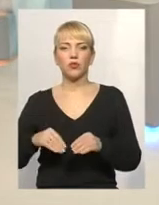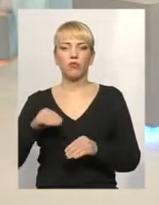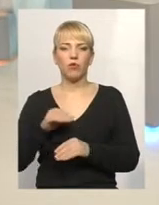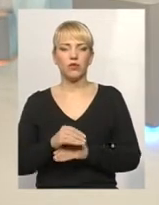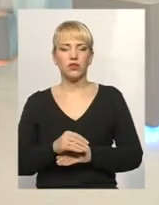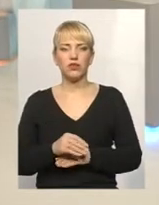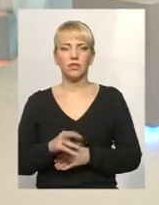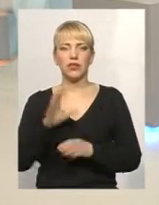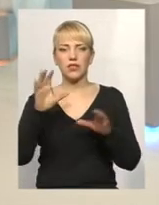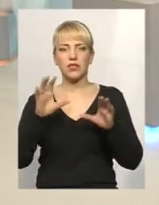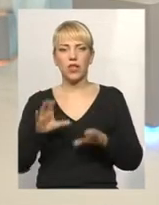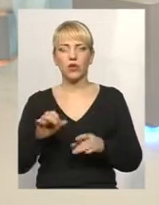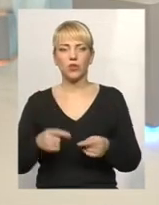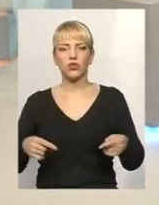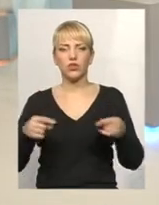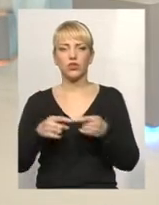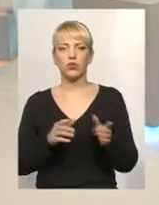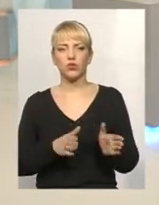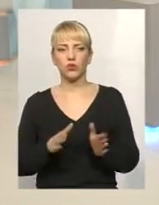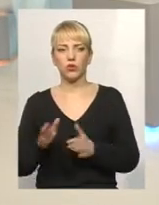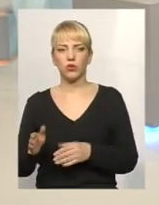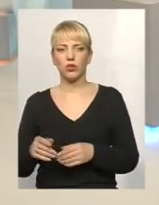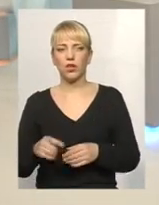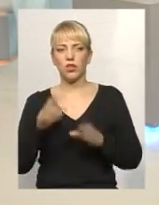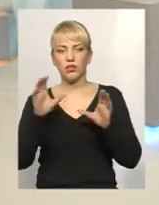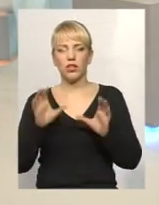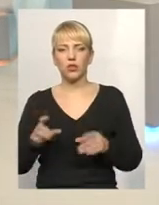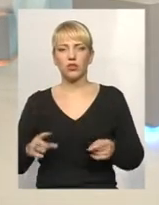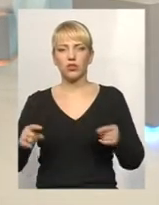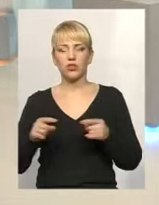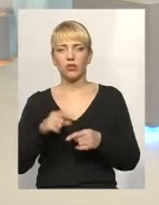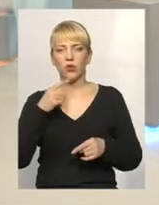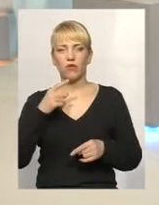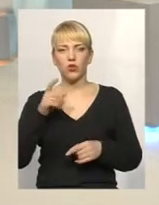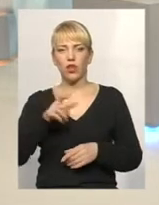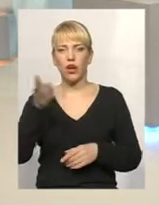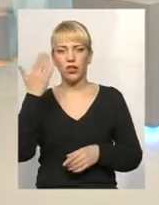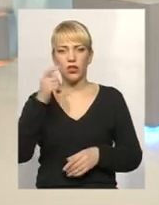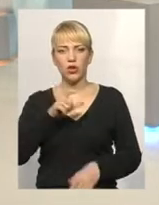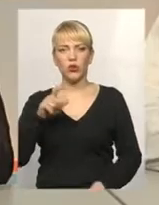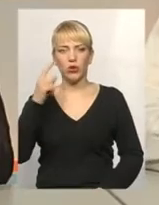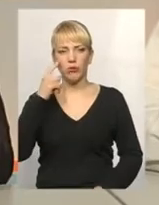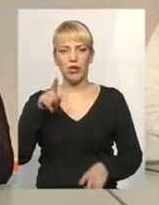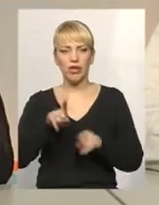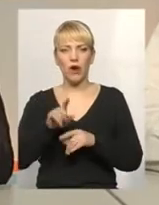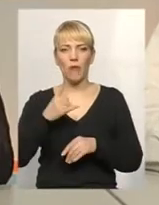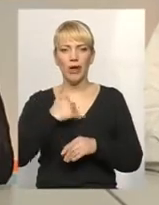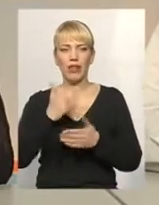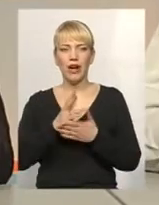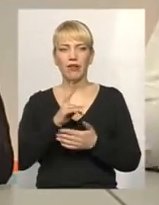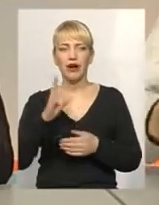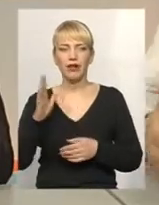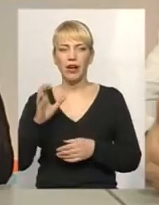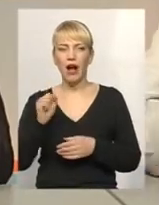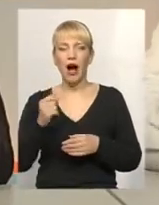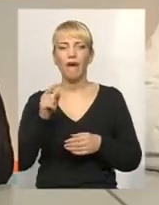дивіться, закон чітко регулює, він чітко там говорить, ну, раніше люди думали, так, от в мене є квартира, так, а